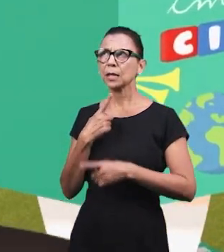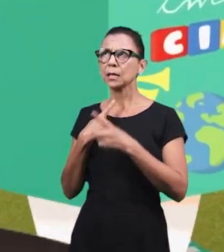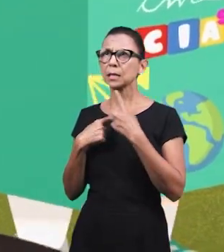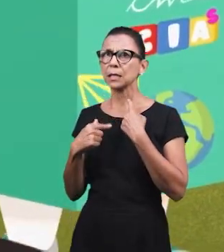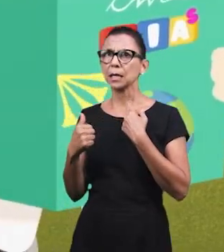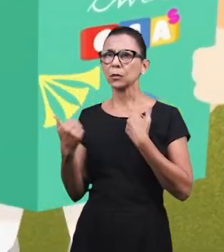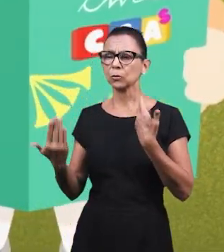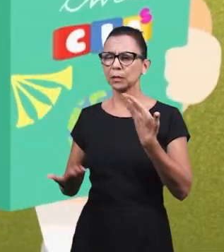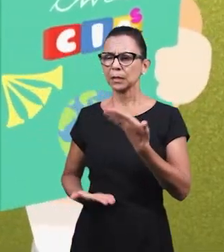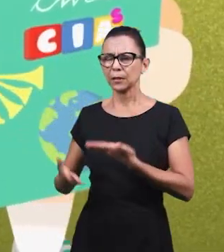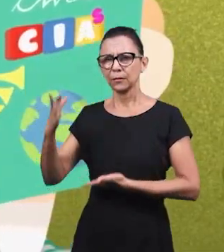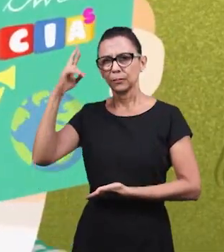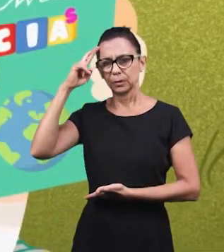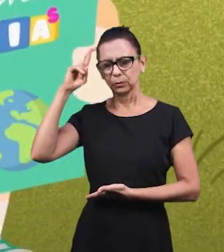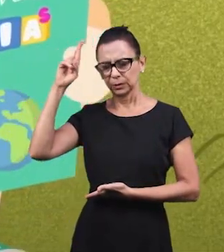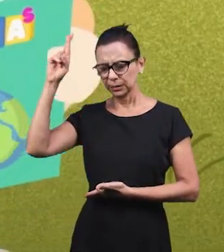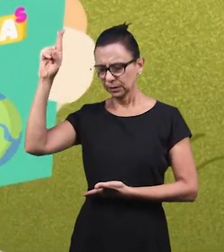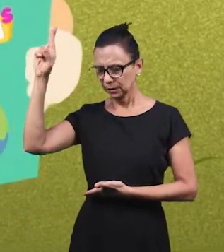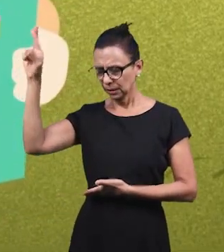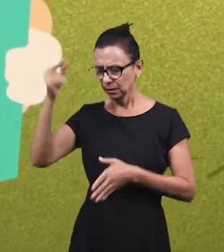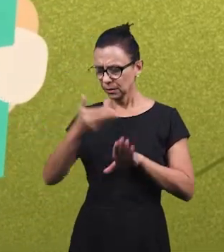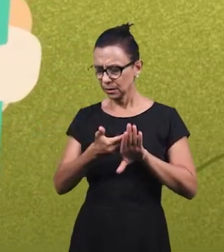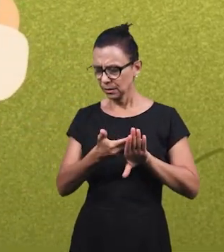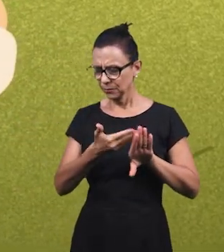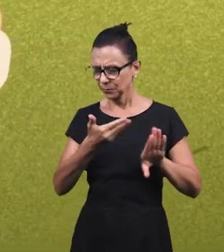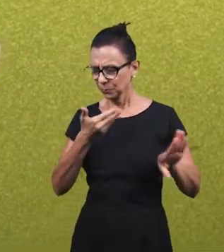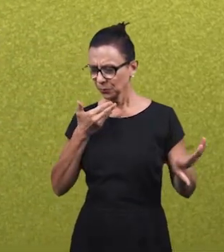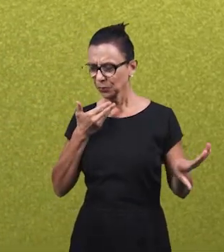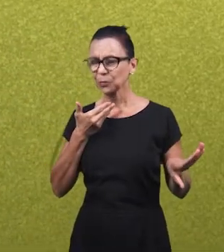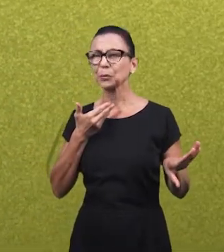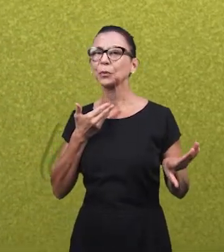Я хочу Быть Святым Для Господа